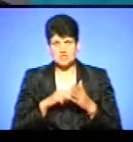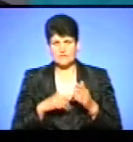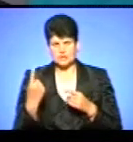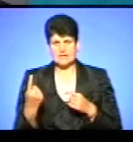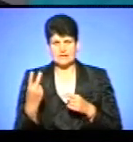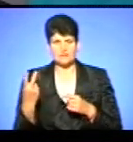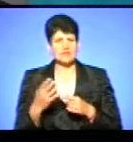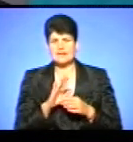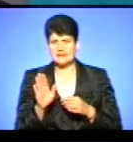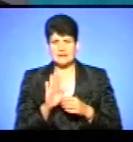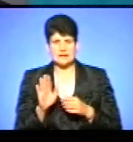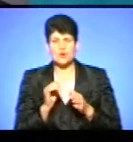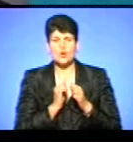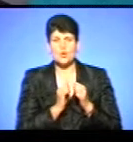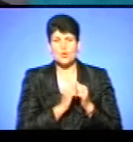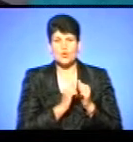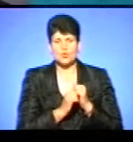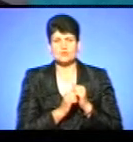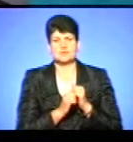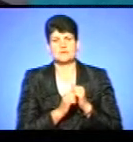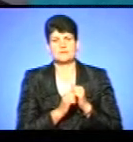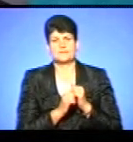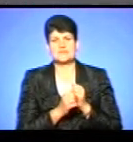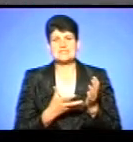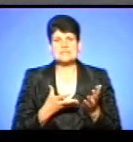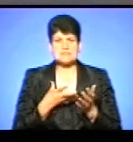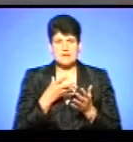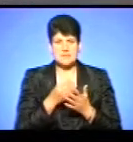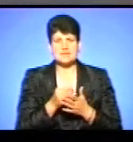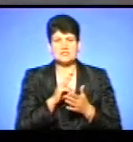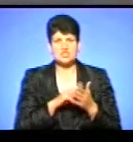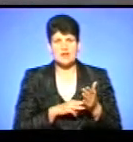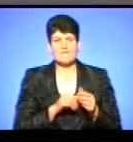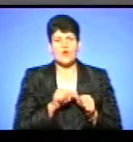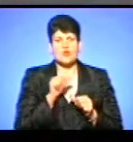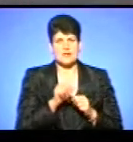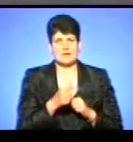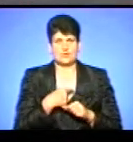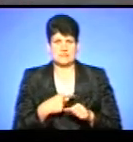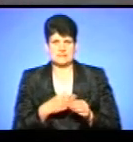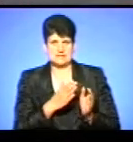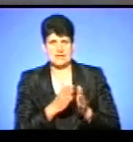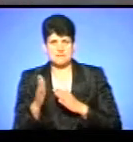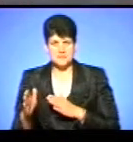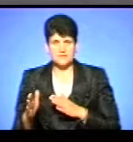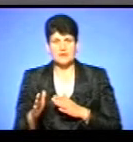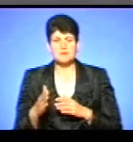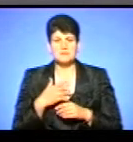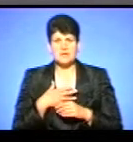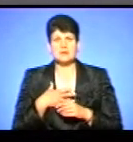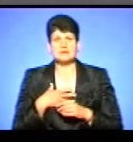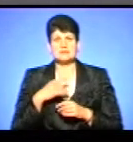Ні, кожен заплатить окремий штраф. Наскільки нам відомо, вигрібів,